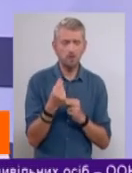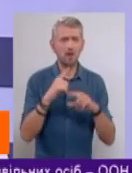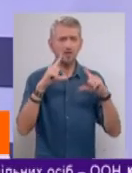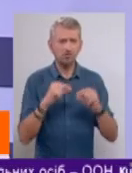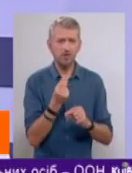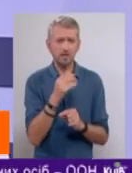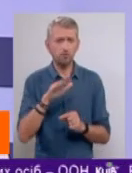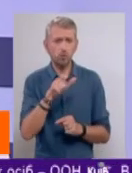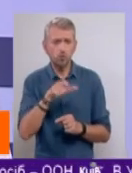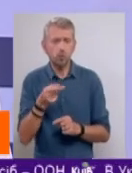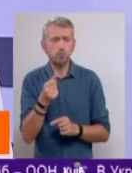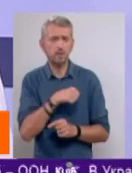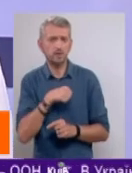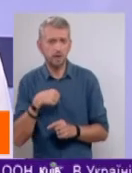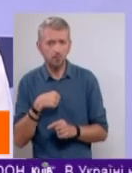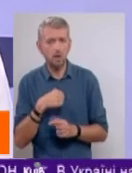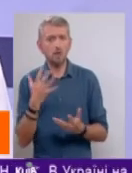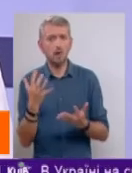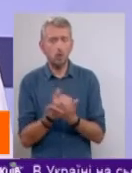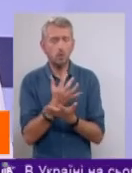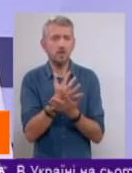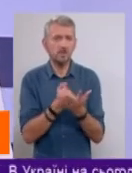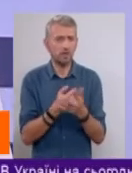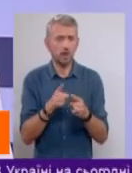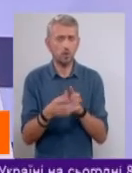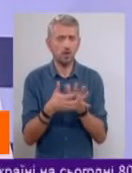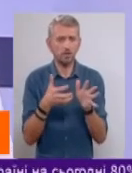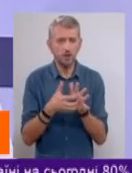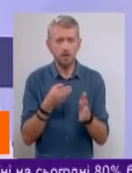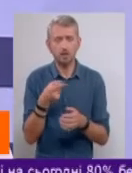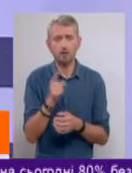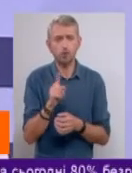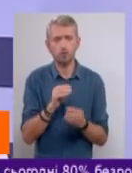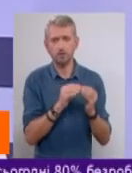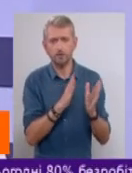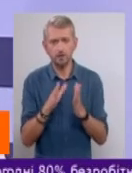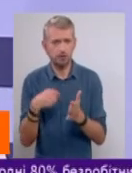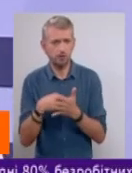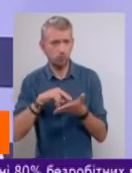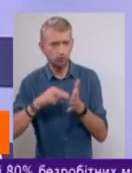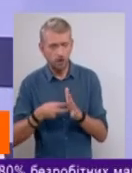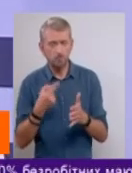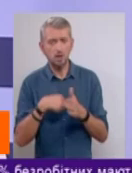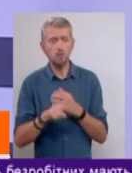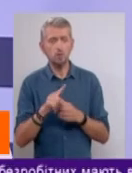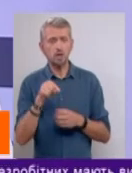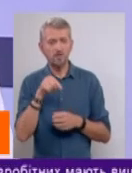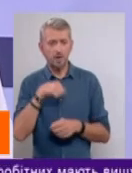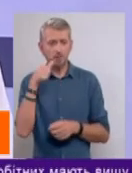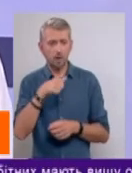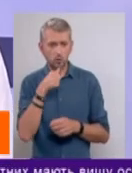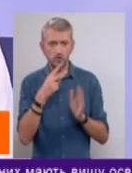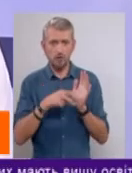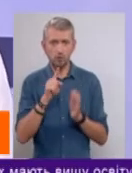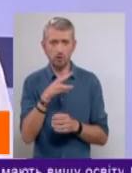тарифи, і пусть люди платять самі. Найдете, кстати, резерви, которых не хватає для того, щоб стабилизувати бюджет, потому що, по большому счету, в цьому году 71